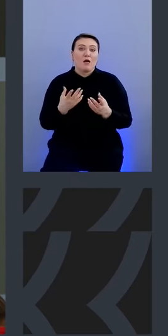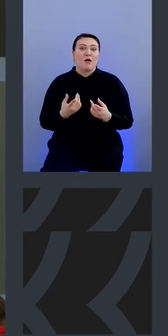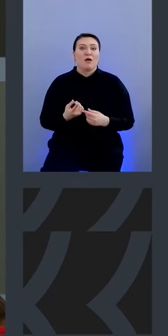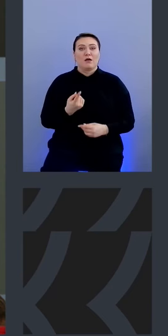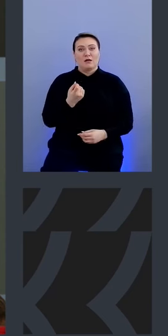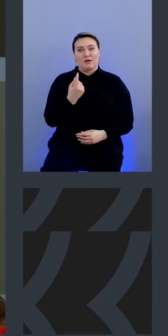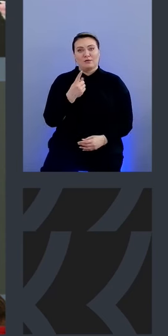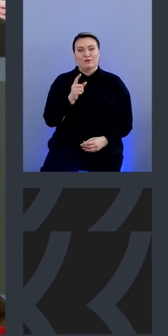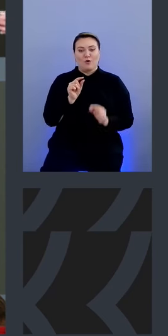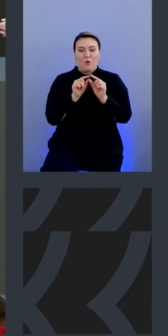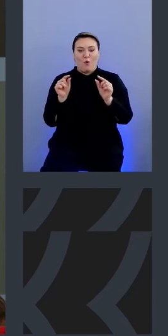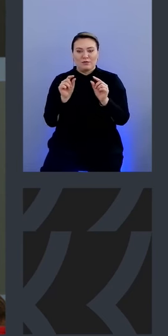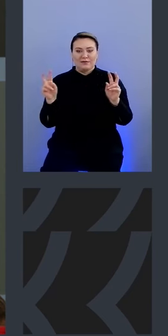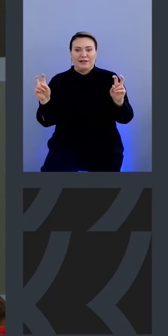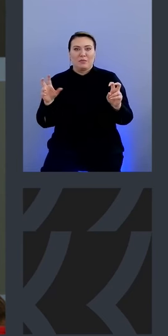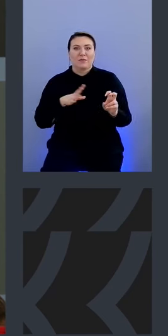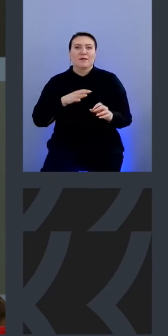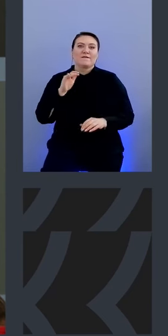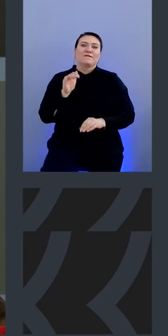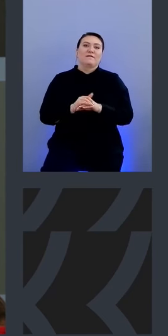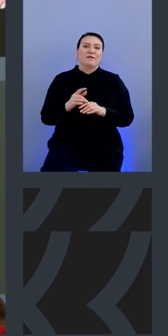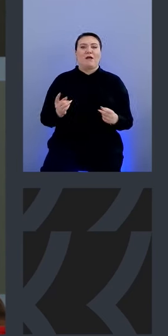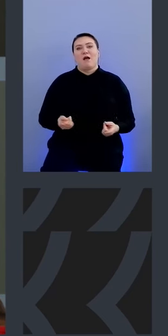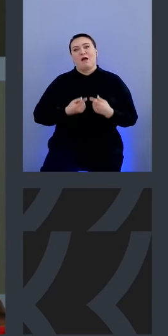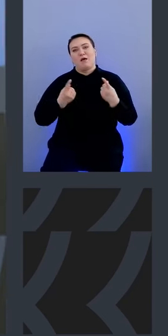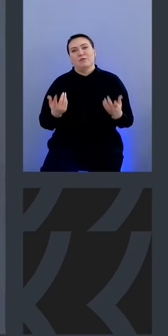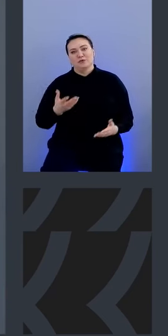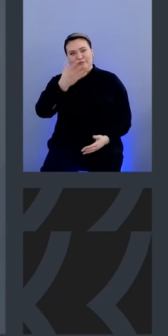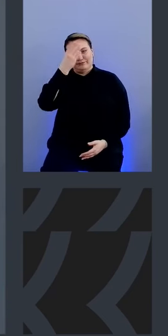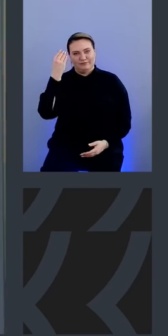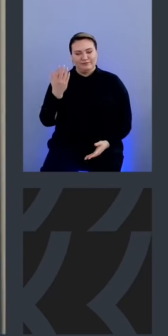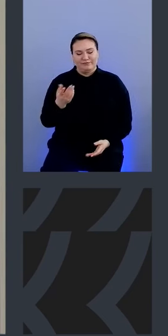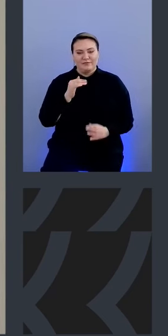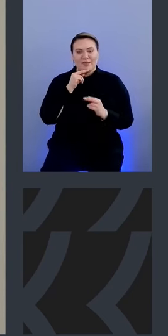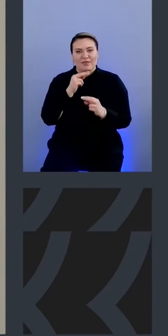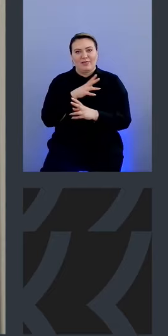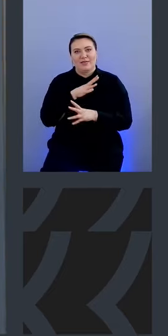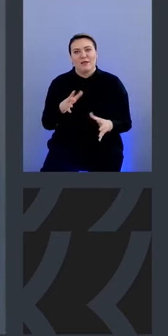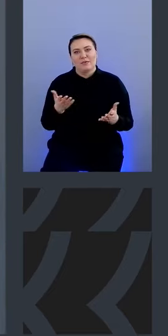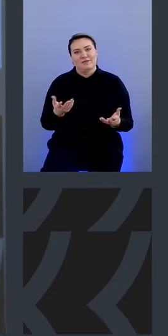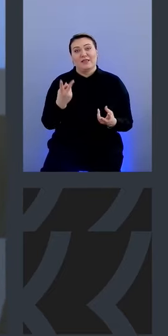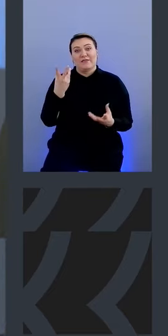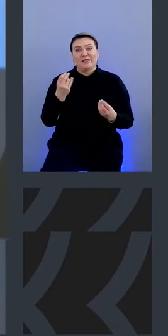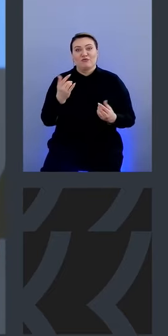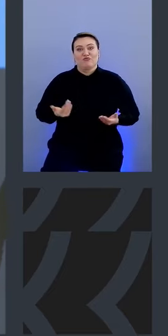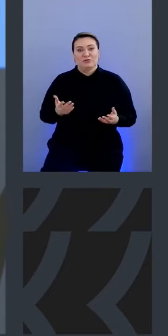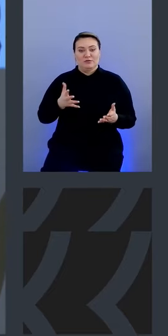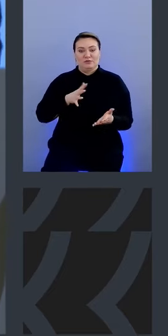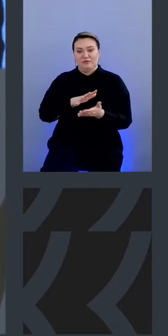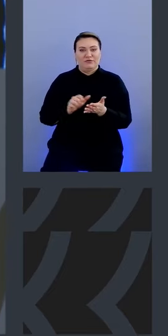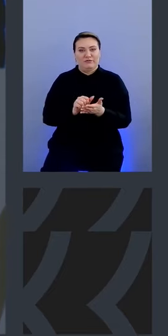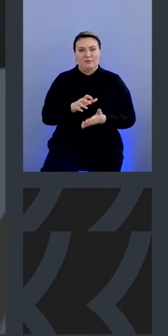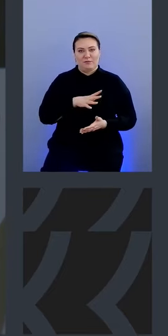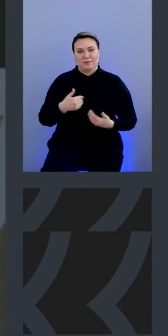там была строчка закомментированно. Ну, как обычно. Это два дня из жизни просто закомментированная строчка.